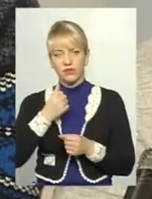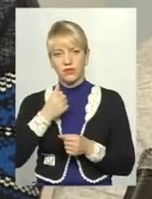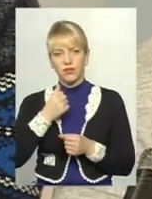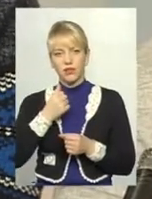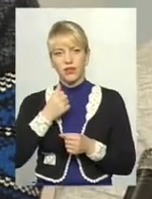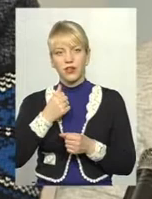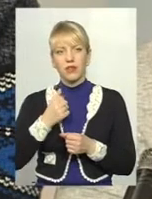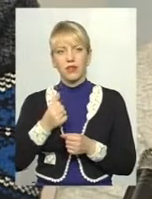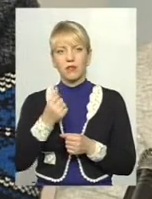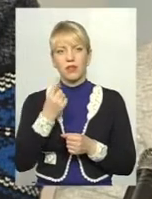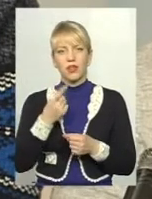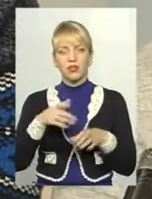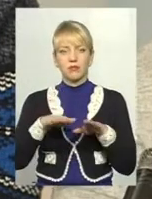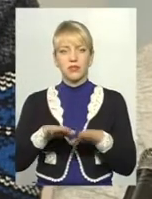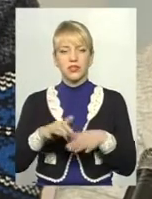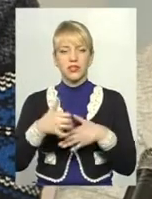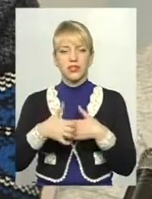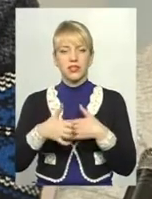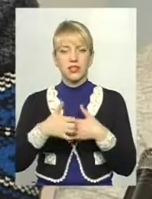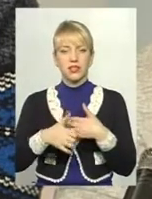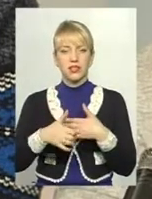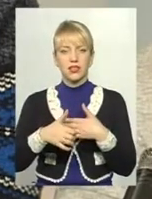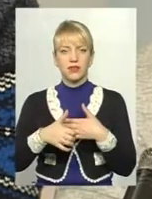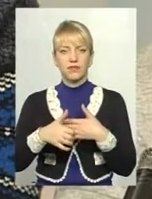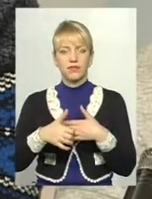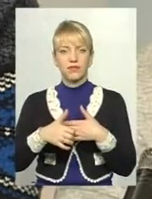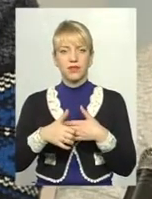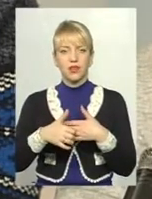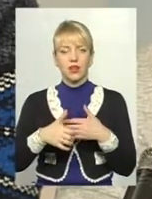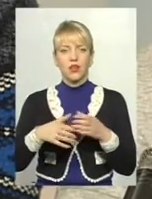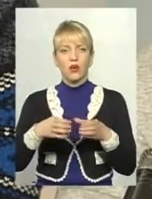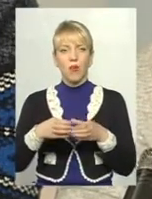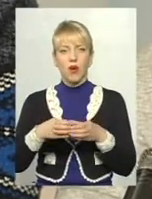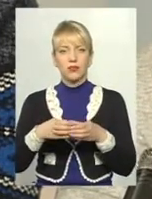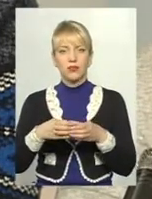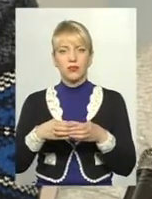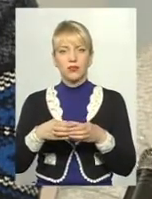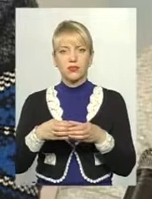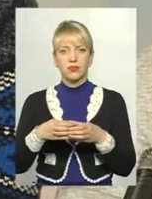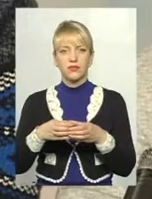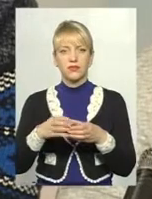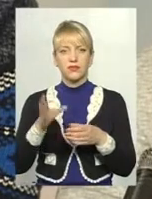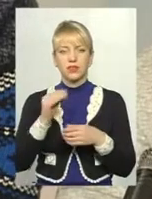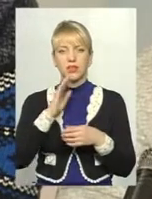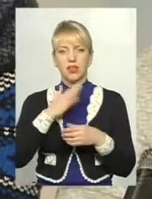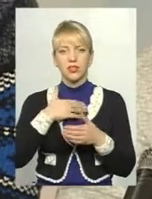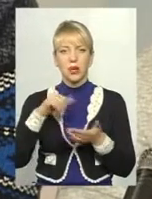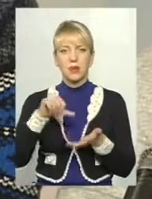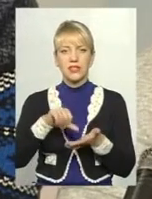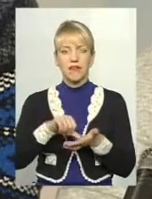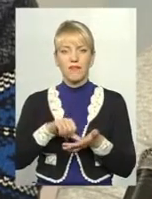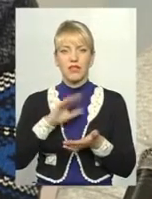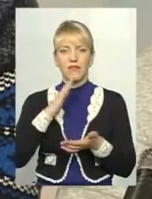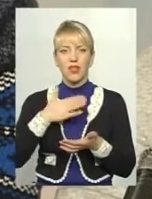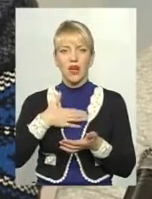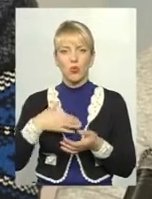виборола перше місце серед команд усіх наших представників Хмельницької області.